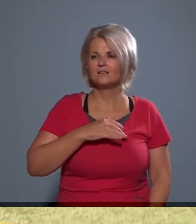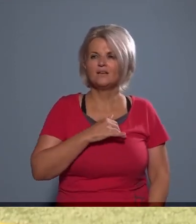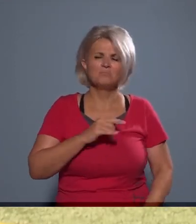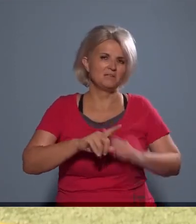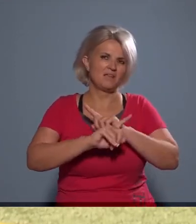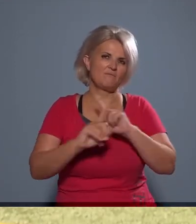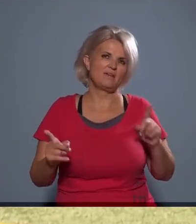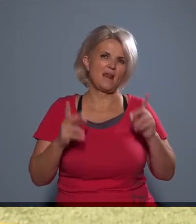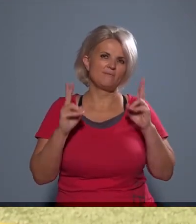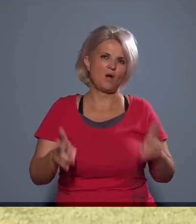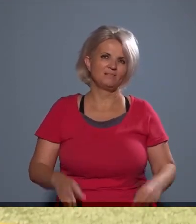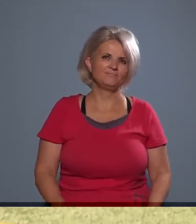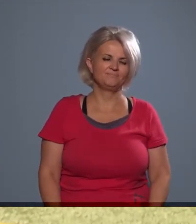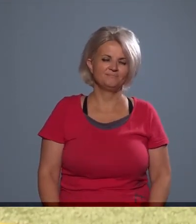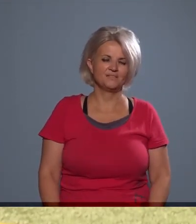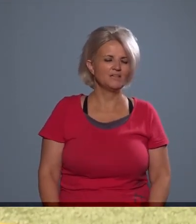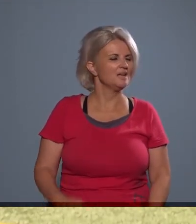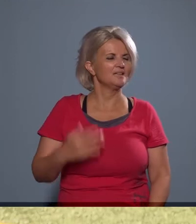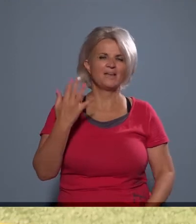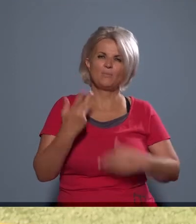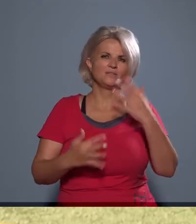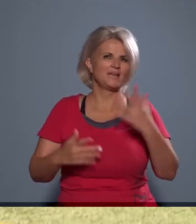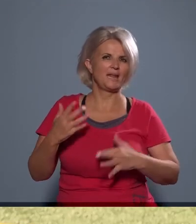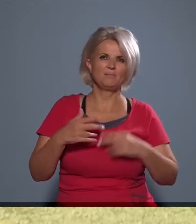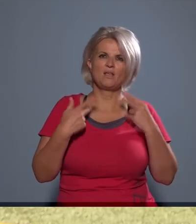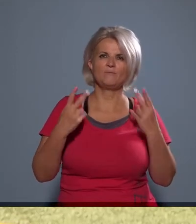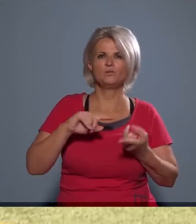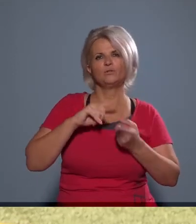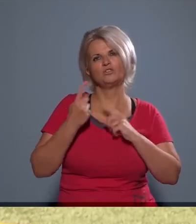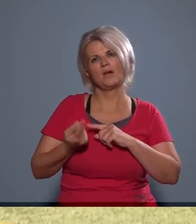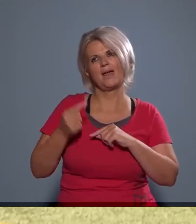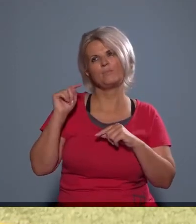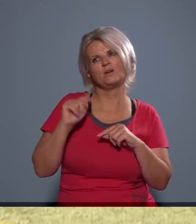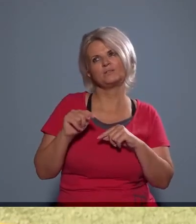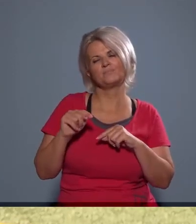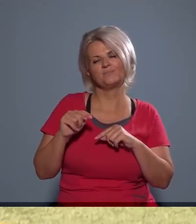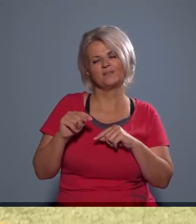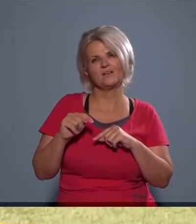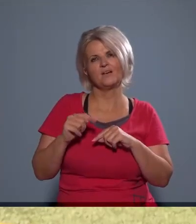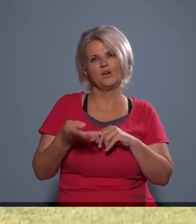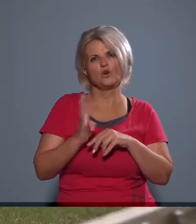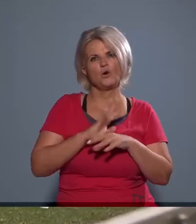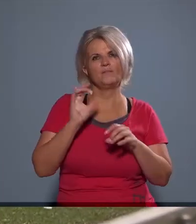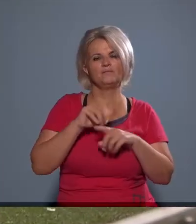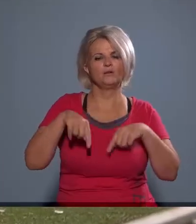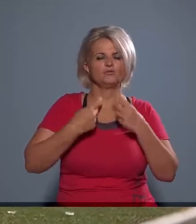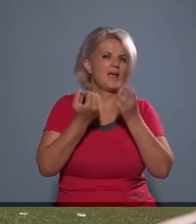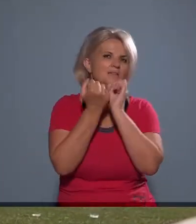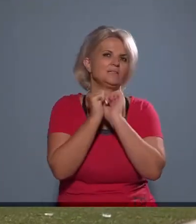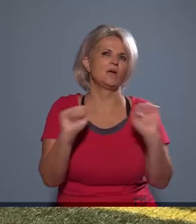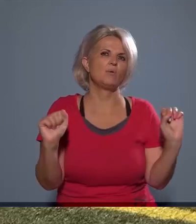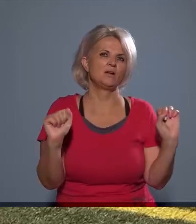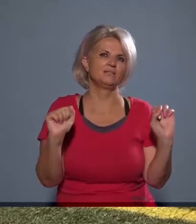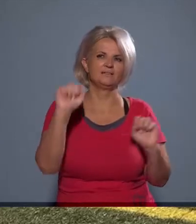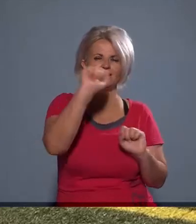úgyhogy mindenféle van. Én azt gondolom, hogy nem is az eredményről szól az elsősorban, hanem inkább arról, hogy a Covid után